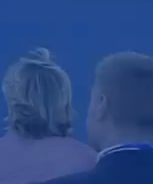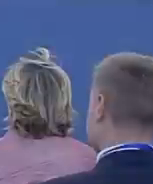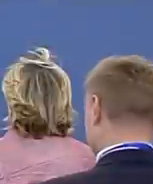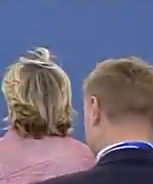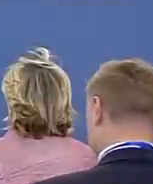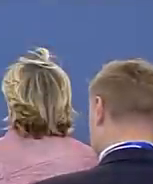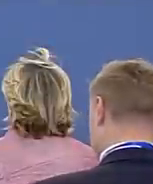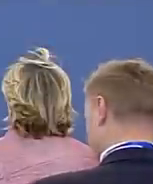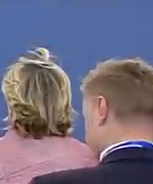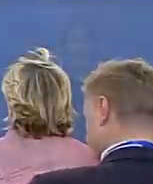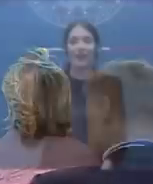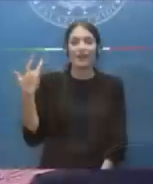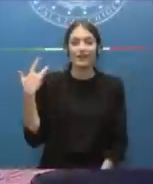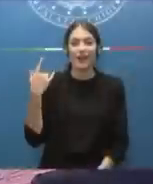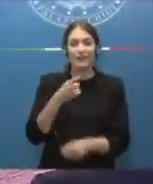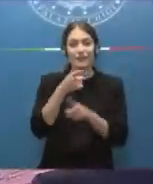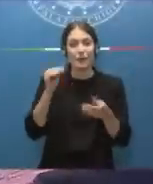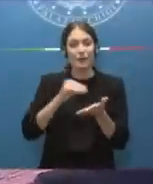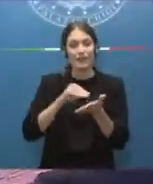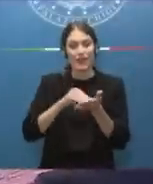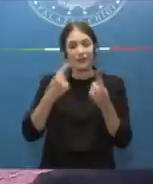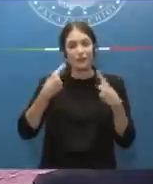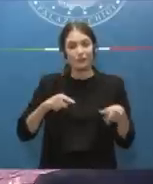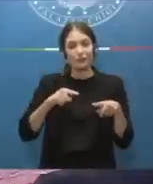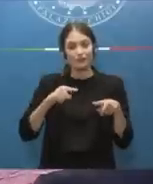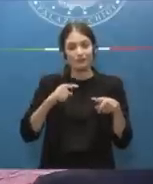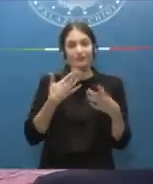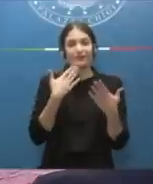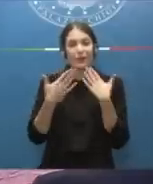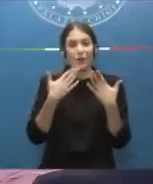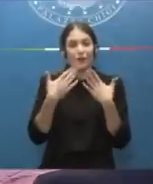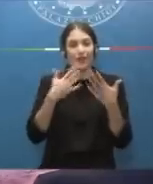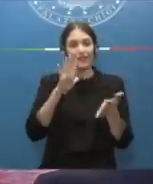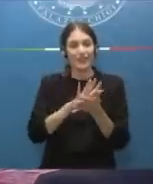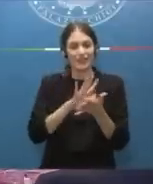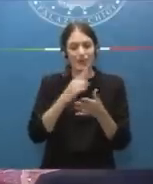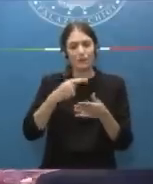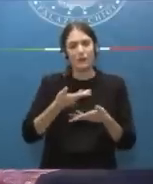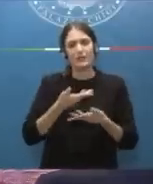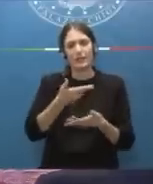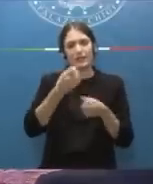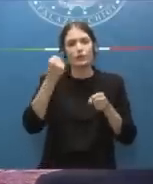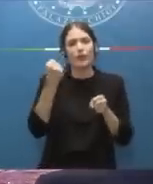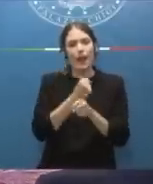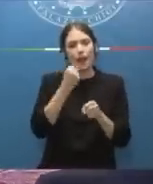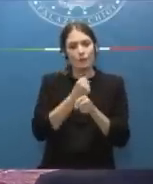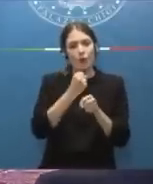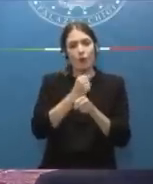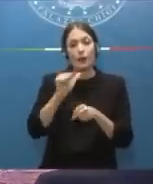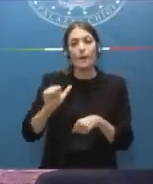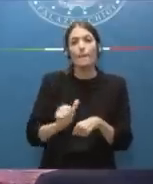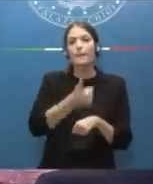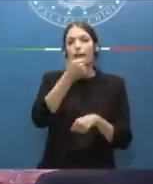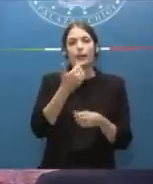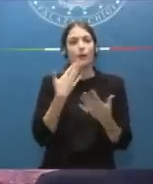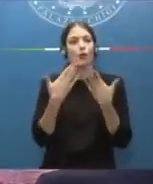Grazie di essere qui, questa conferenza stampa di presentazione del lavoro che è la prima conferenza